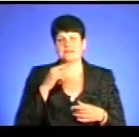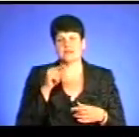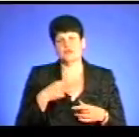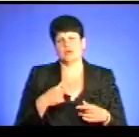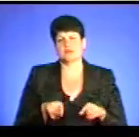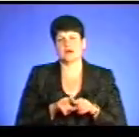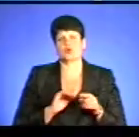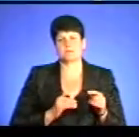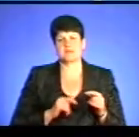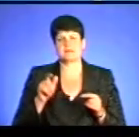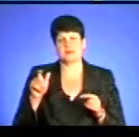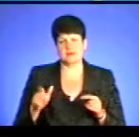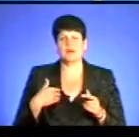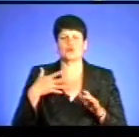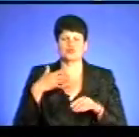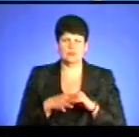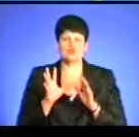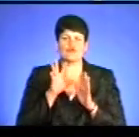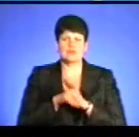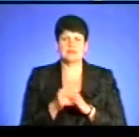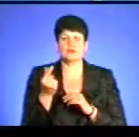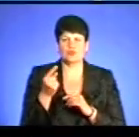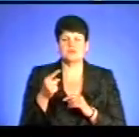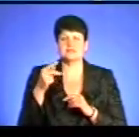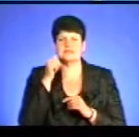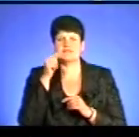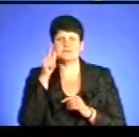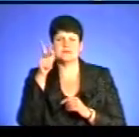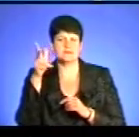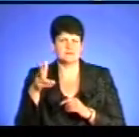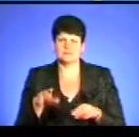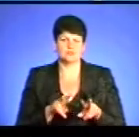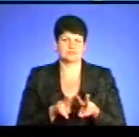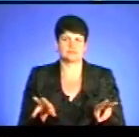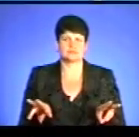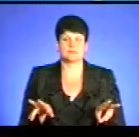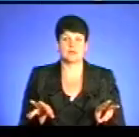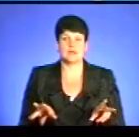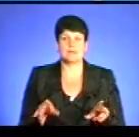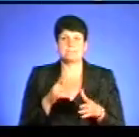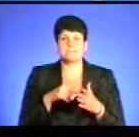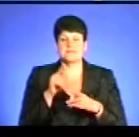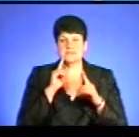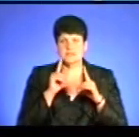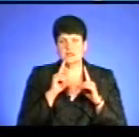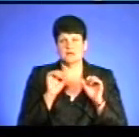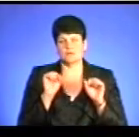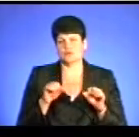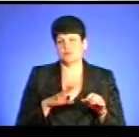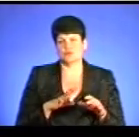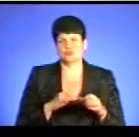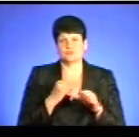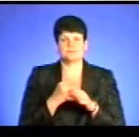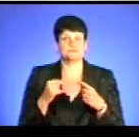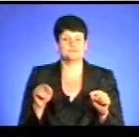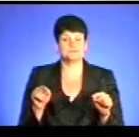теж підприємець, я розумію, що вкладні кошти завтра, після завтра, через три дня було б ідентично. Міська рада пішла би на постуки, можна бути не тільки середину. Ну,